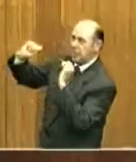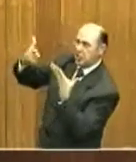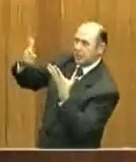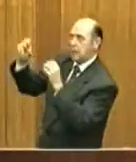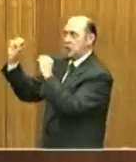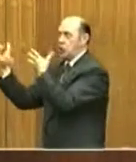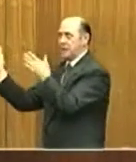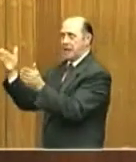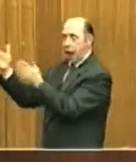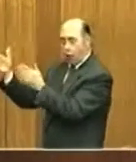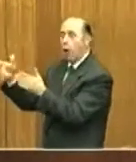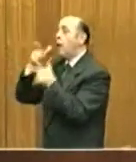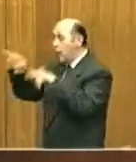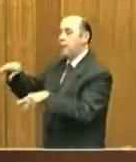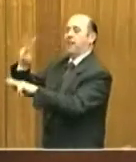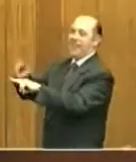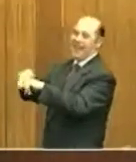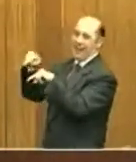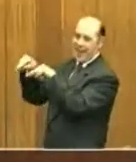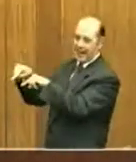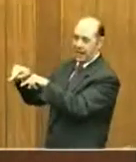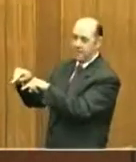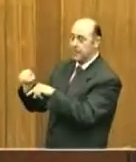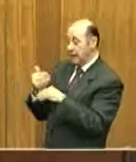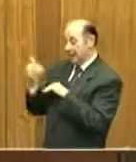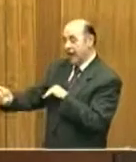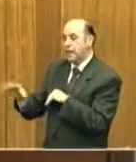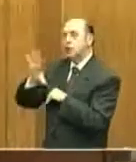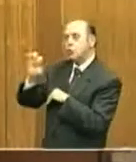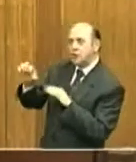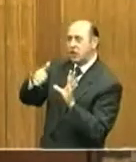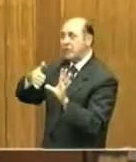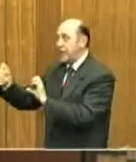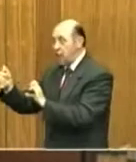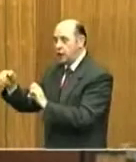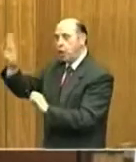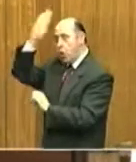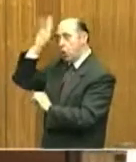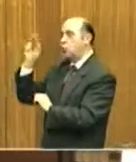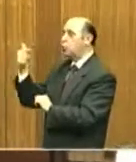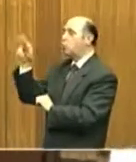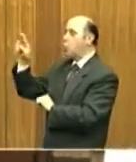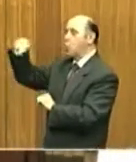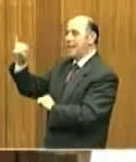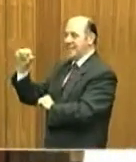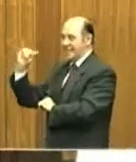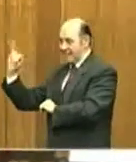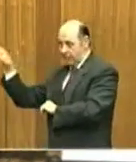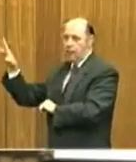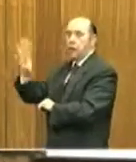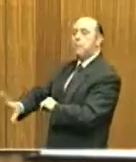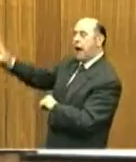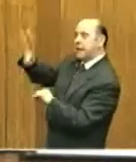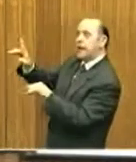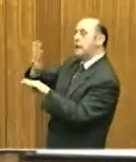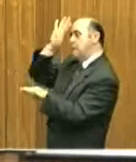secolo sono in lingua italiana. Nel tardo 500 e nel 600, quando Tunisi era parte dell'impero ottomano, i